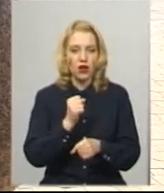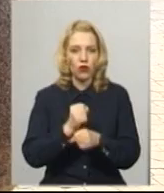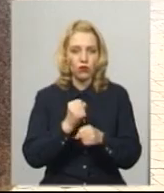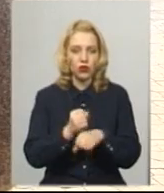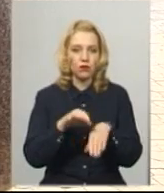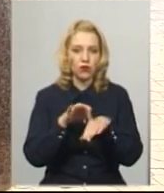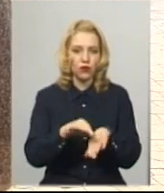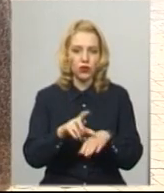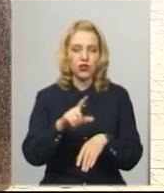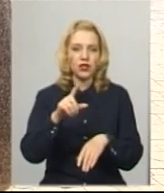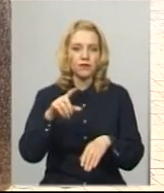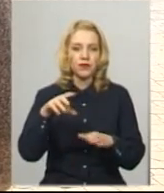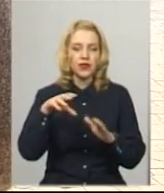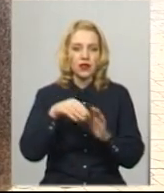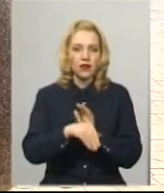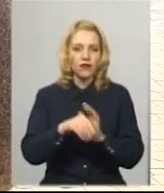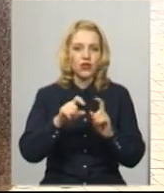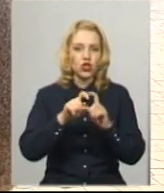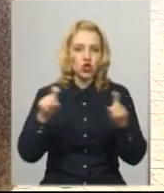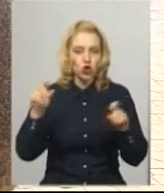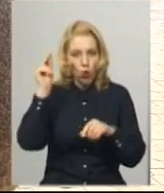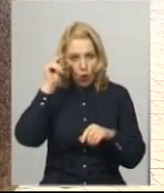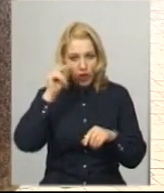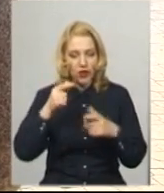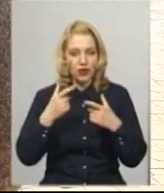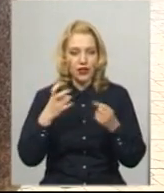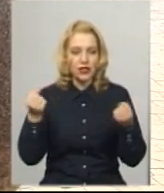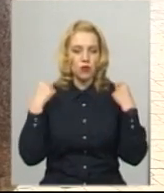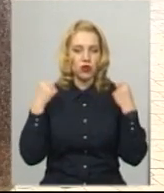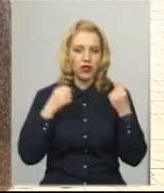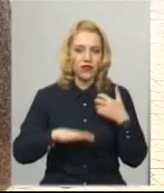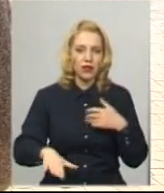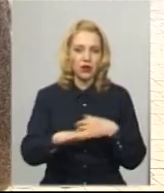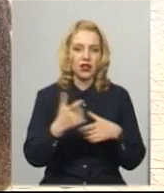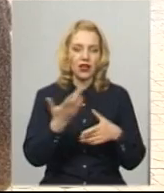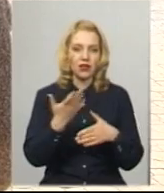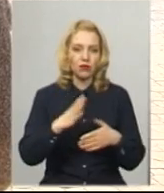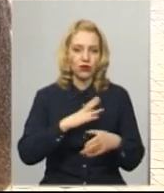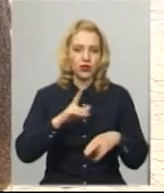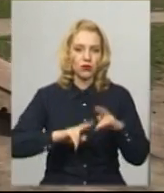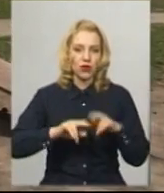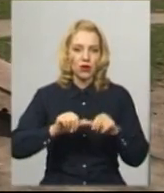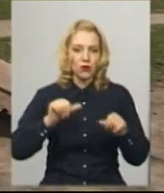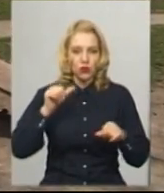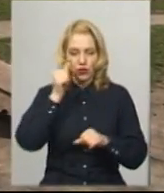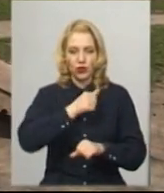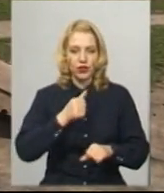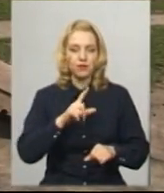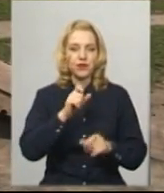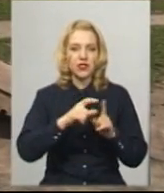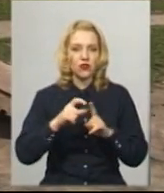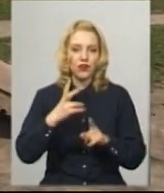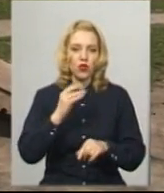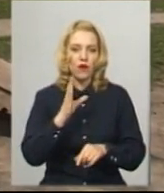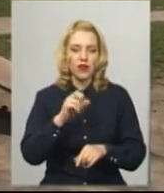і школами на тих майданчиках спортивних, які були збудовані в минулі роки. За словами Василя